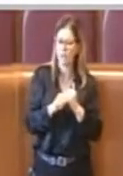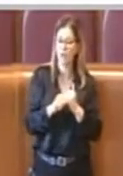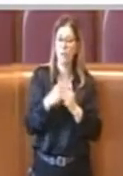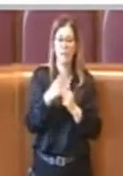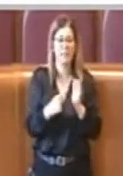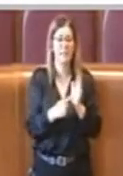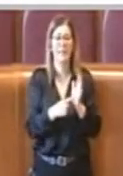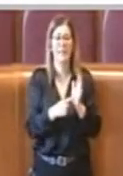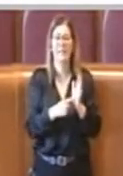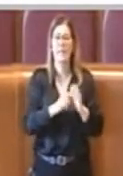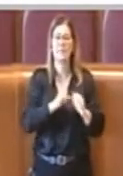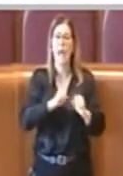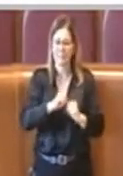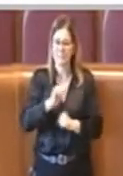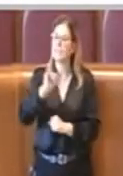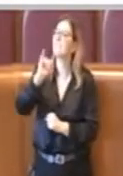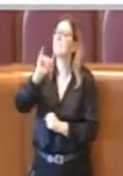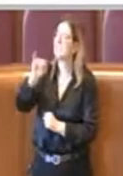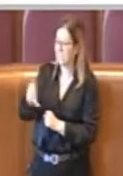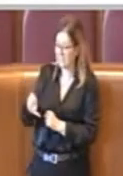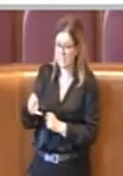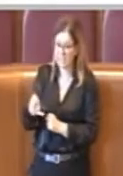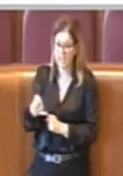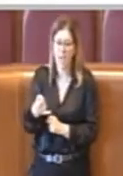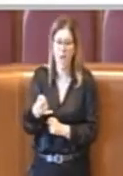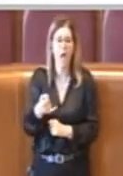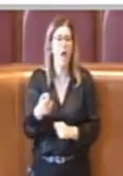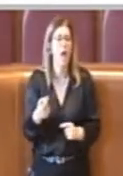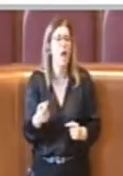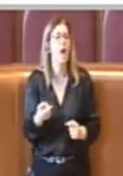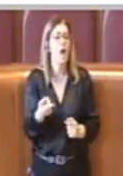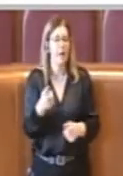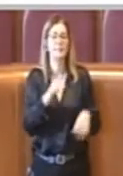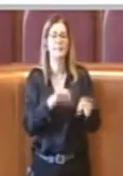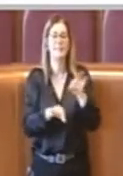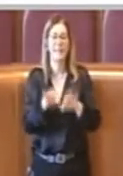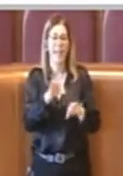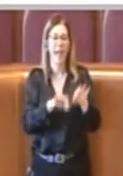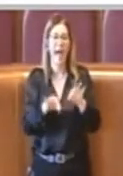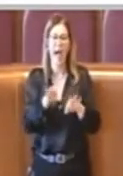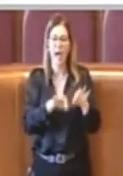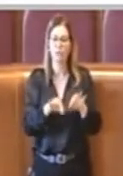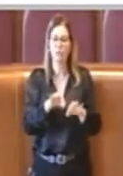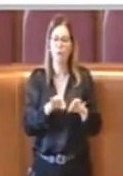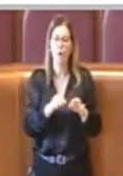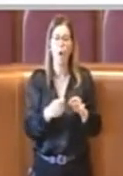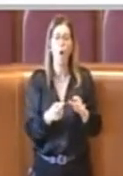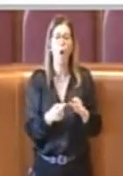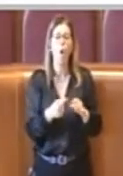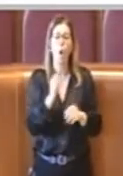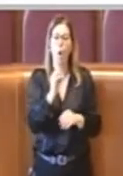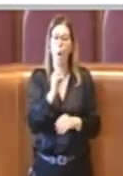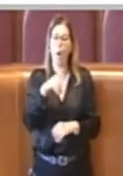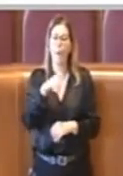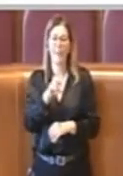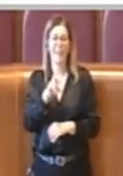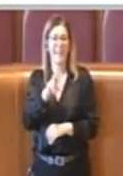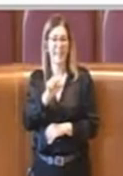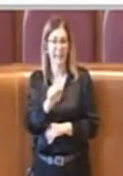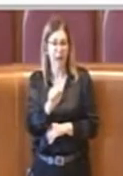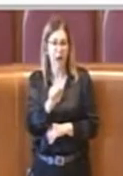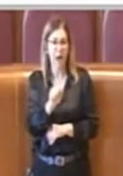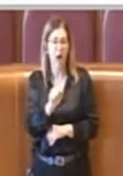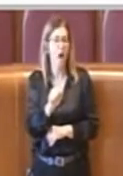cui invece veniva concessa e le maestranze artistiche del Teatro dell'Opera, le uniche maestranze a cui veniva